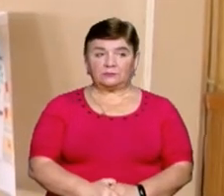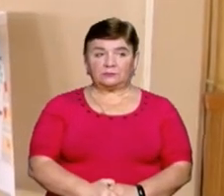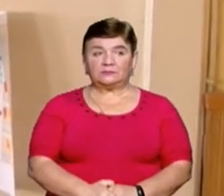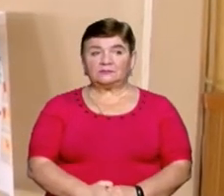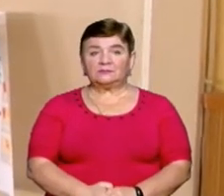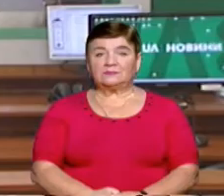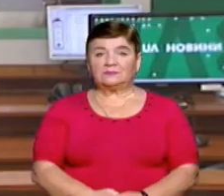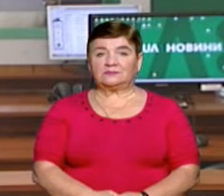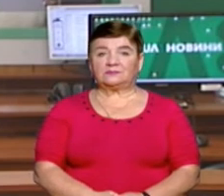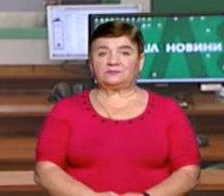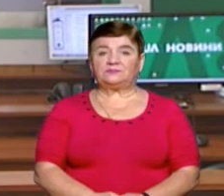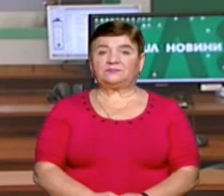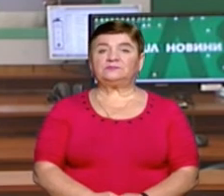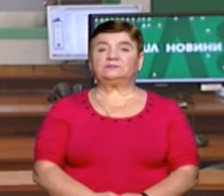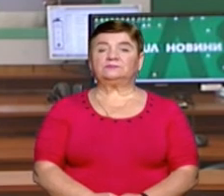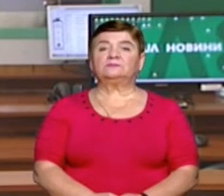Новини на Суспільному.